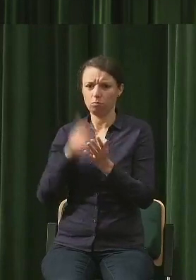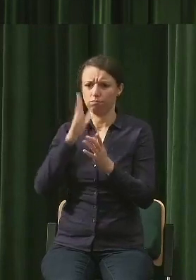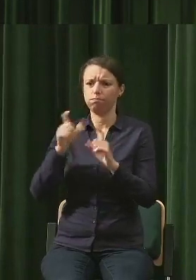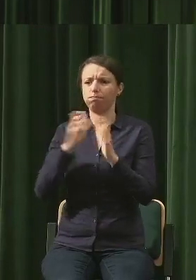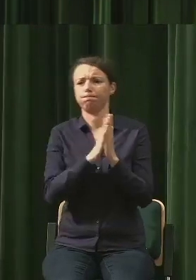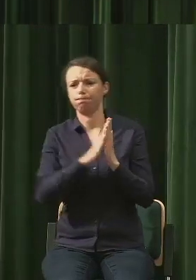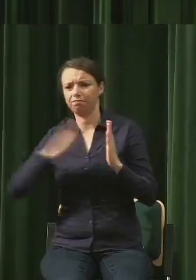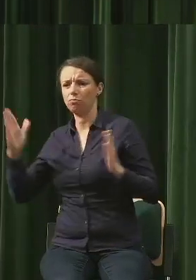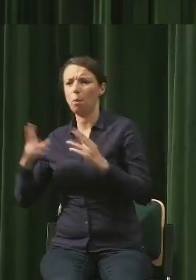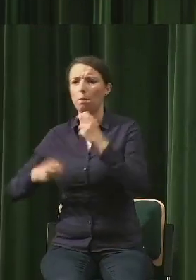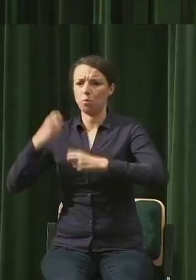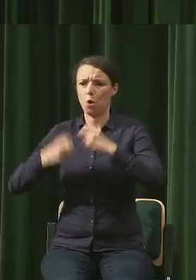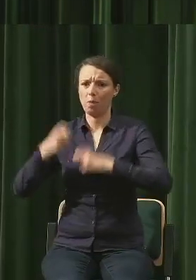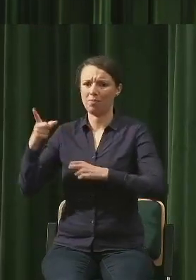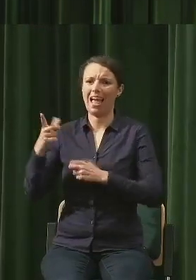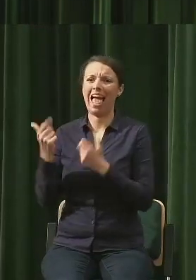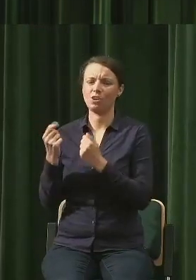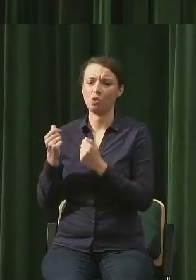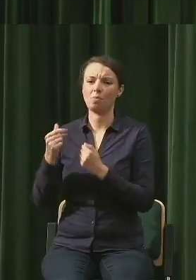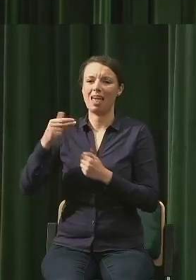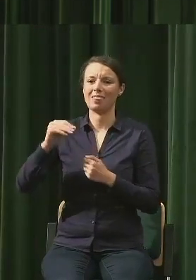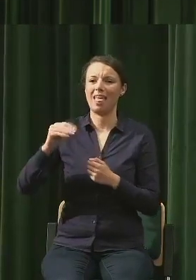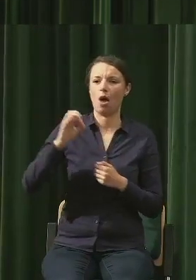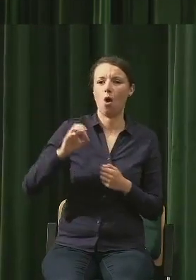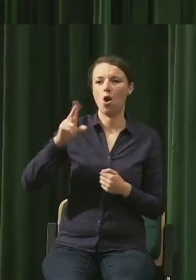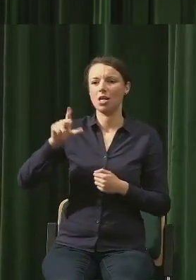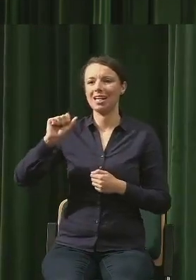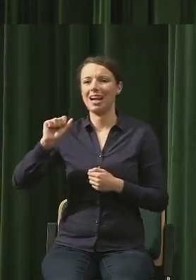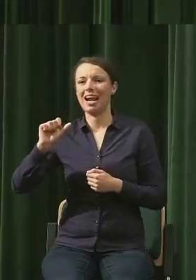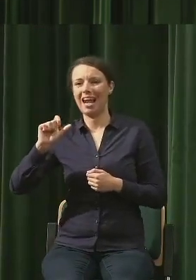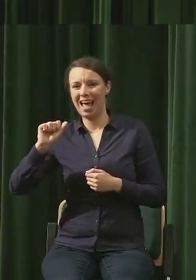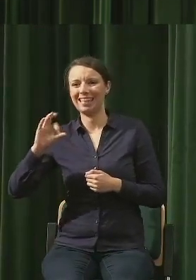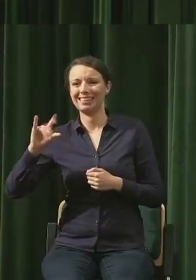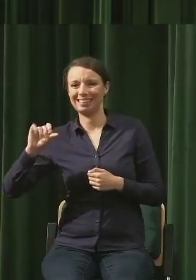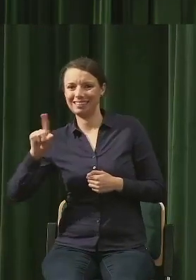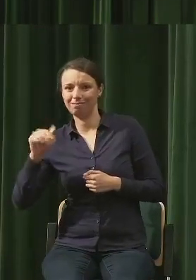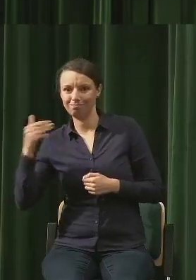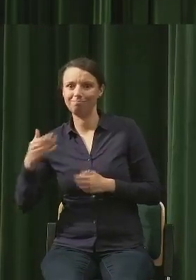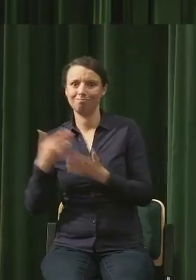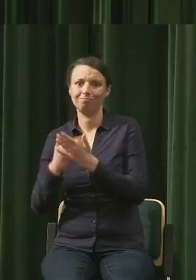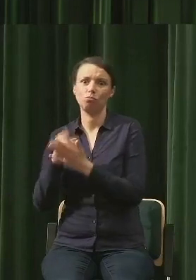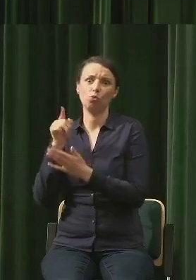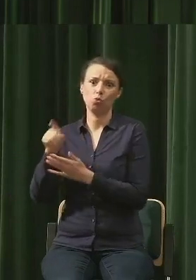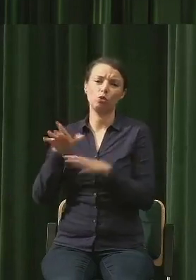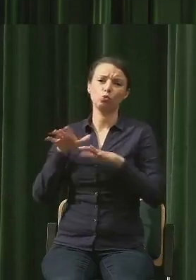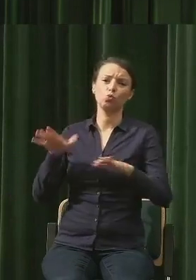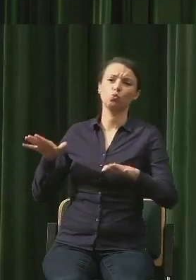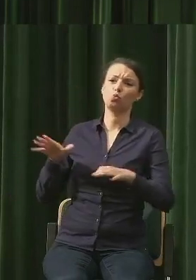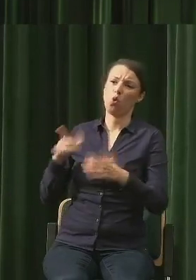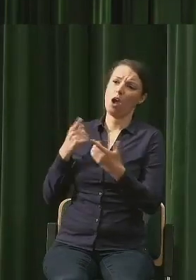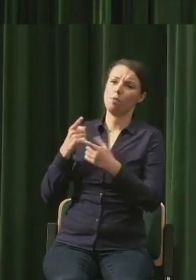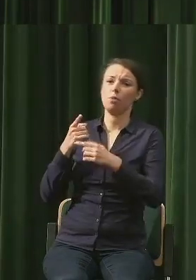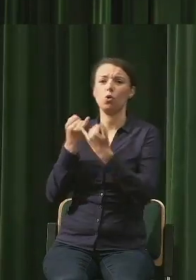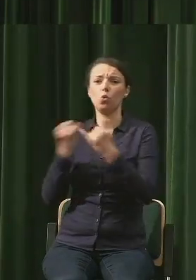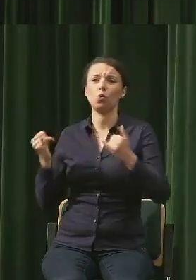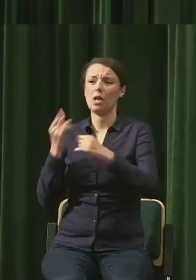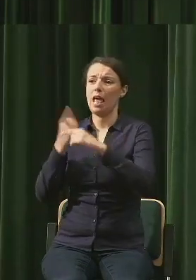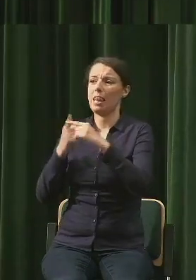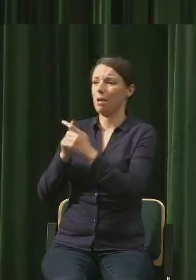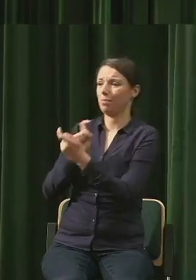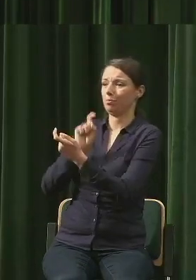bo oczywiście na to jest wiele kontrargumentów, że to wcale nie jest tak prosto, jak ludzie mówią. No czasem ten problem